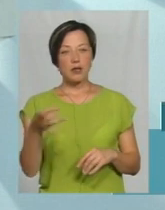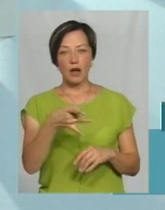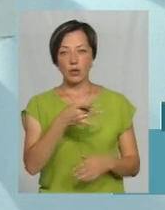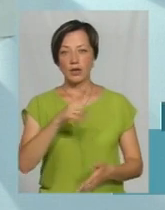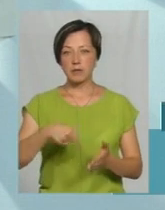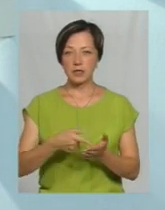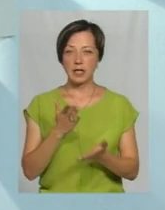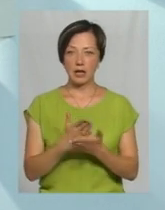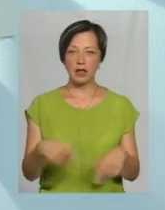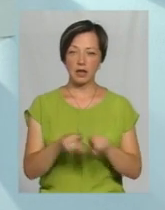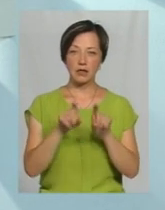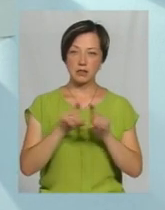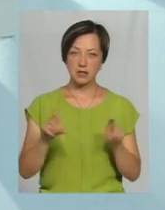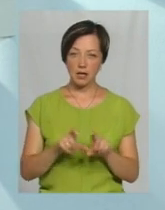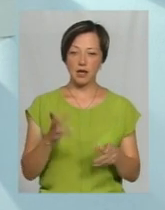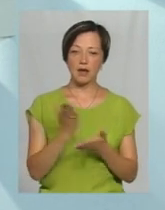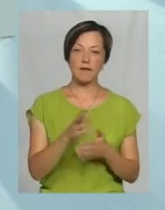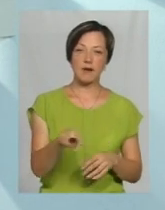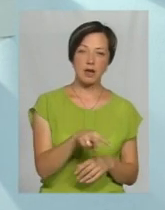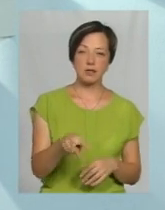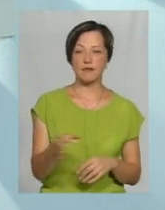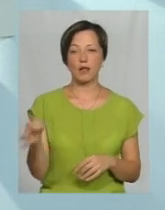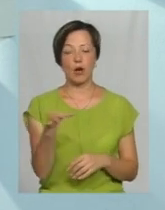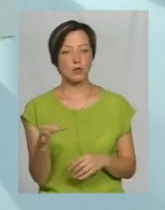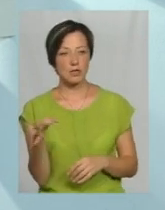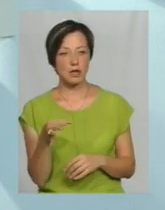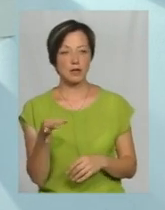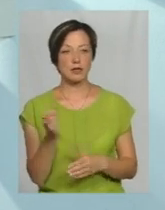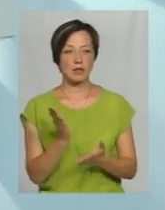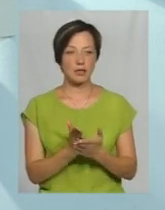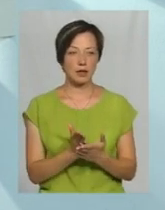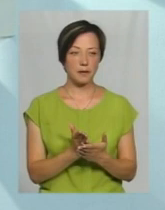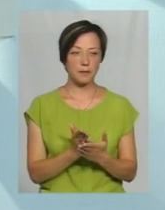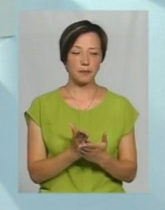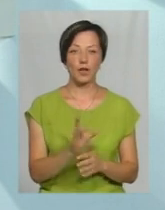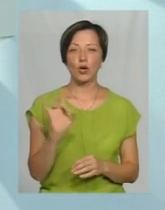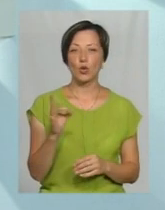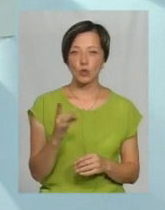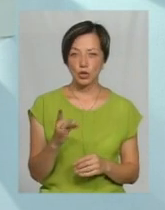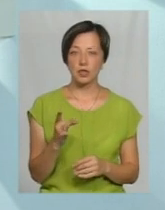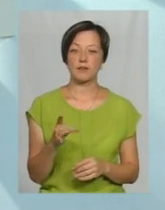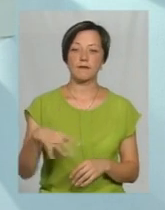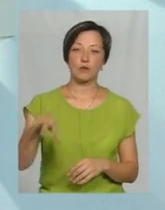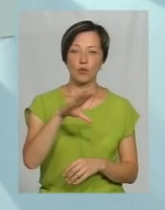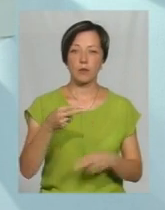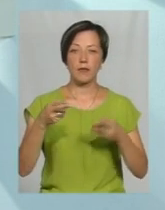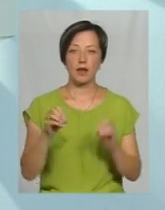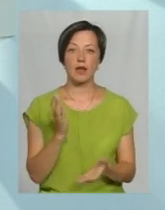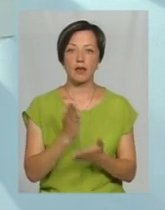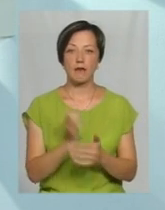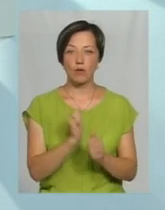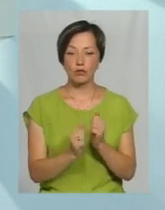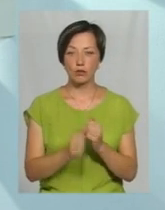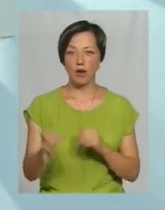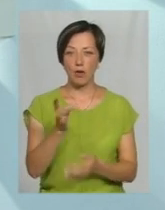міста є такі заклади. Вони є і в Лєзнєво, вони є і на Озерній, вони є і в Ружичній. Тобто, кругом, де є, в кожному